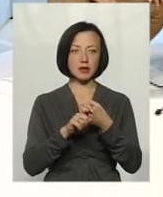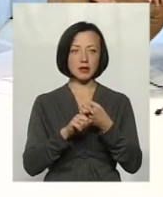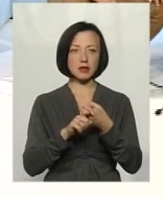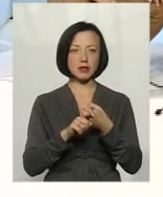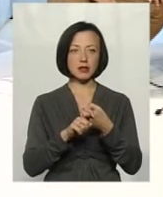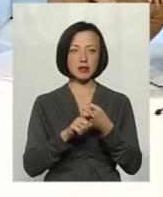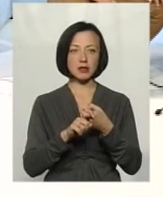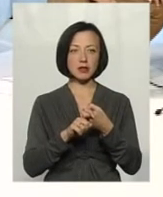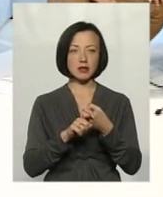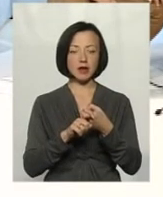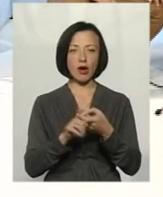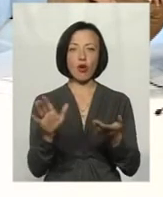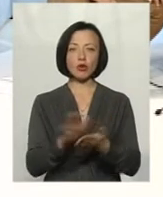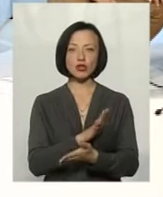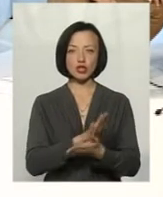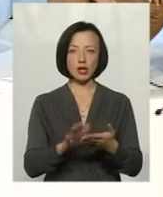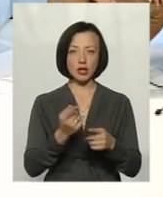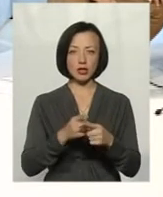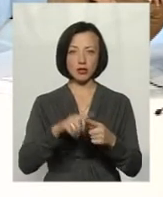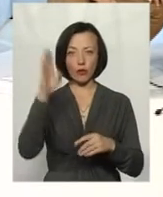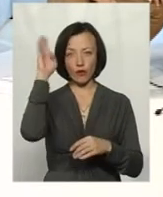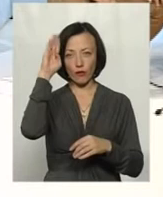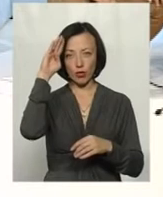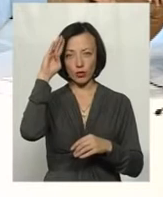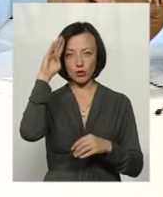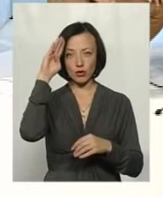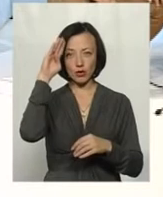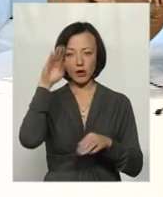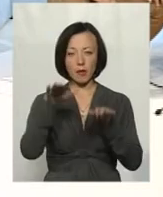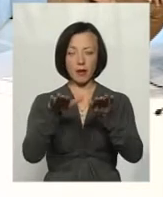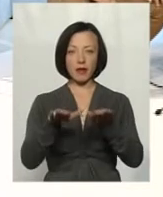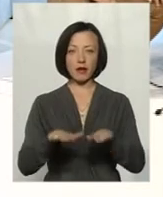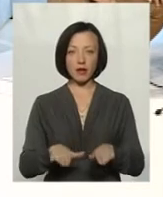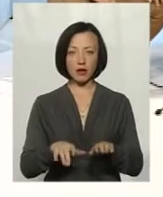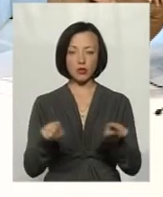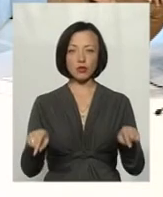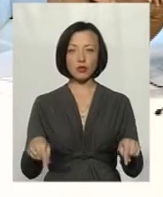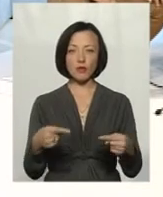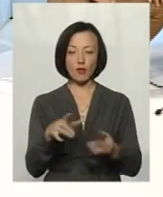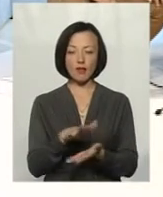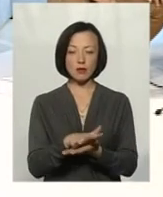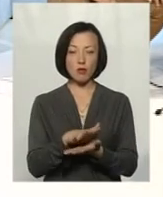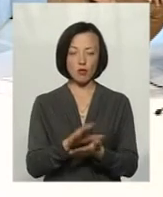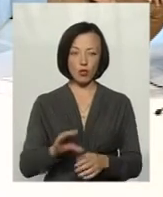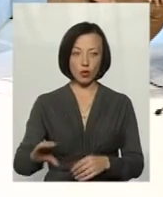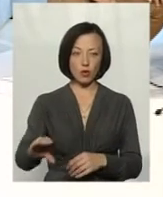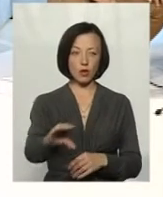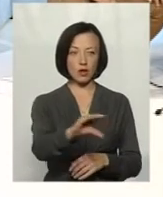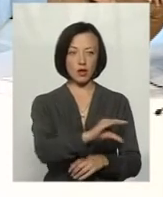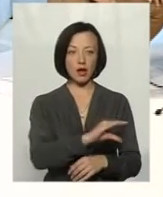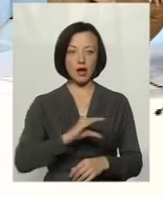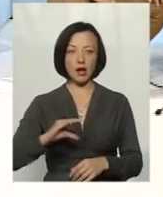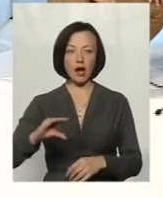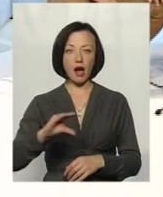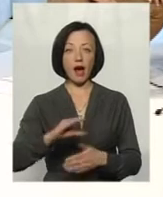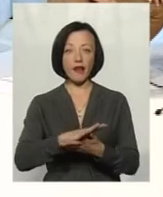засвоювали ці органічні рештки. Вони випадали на дно, утворювався мул. Але